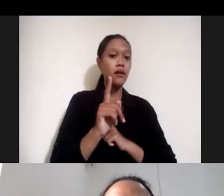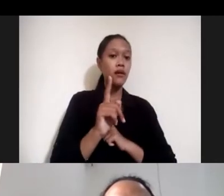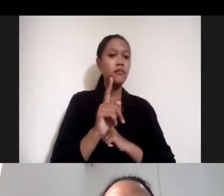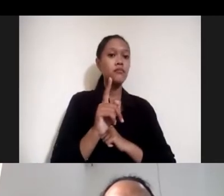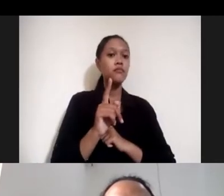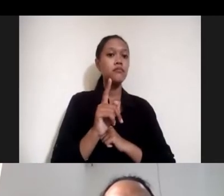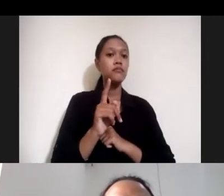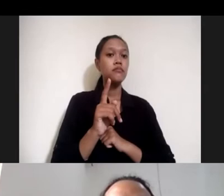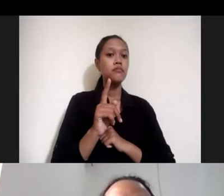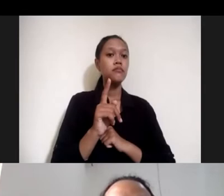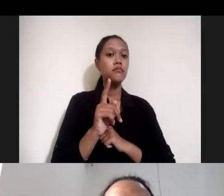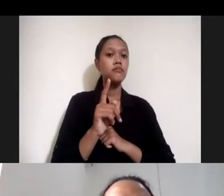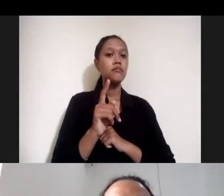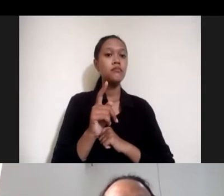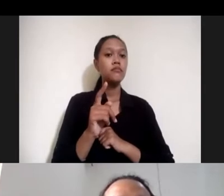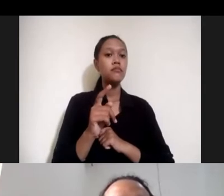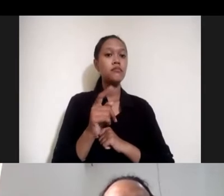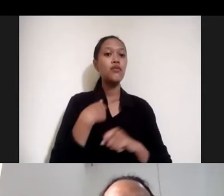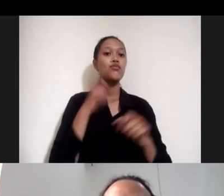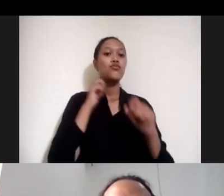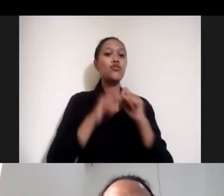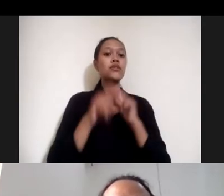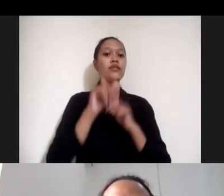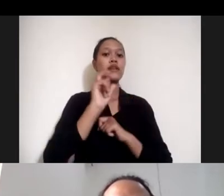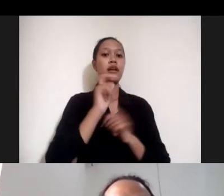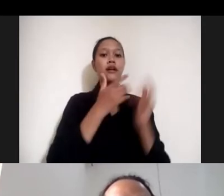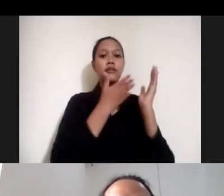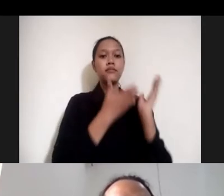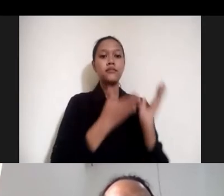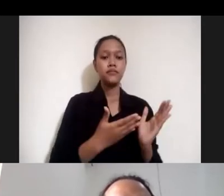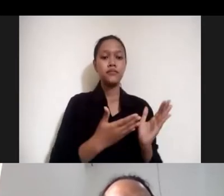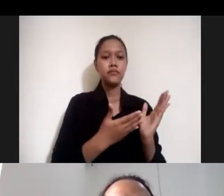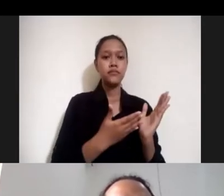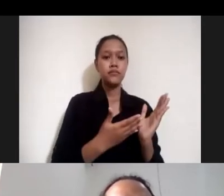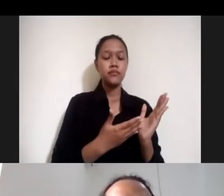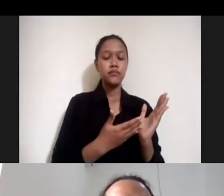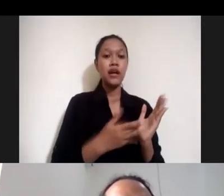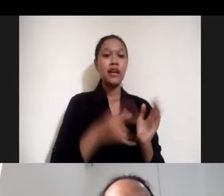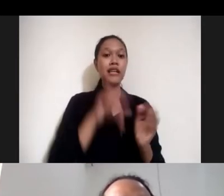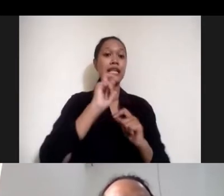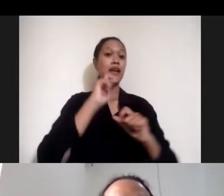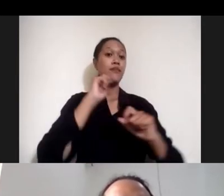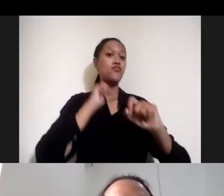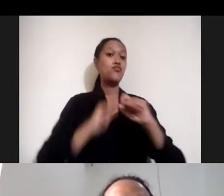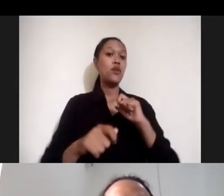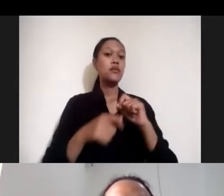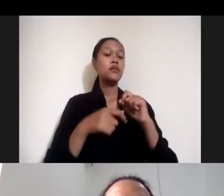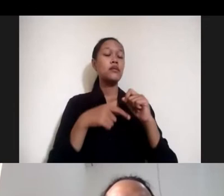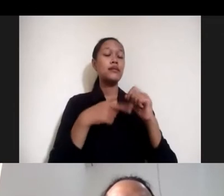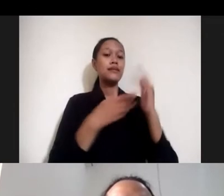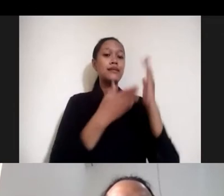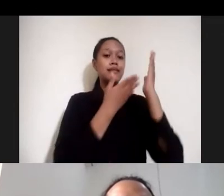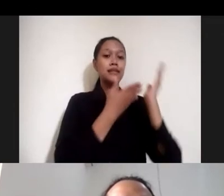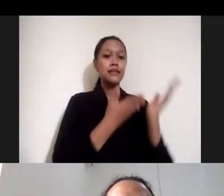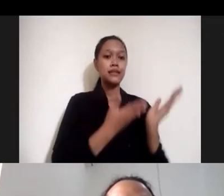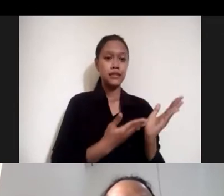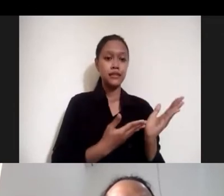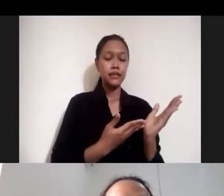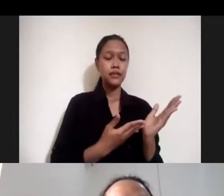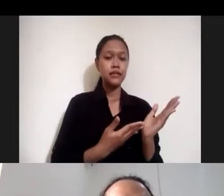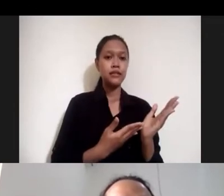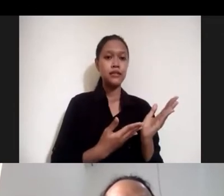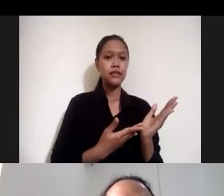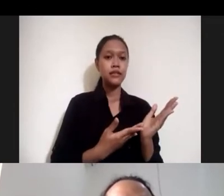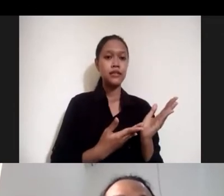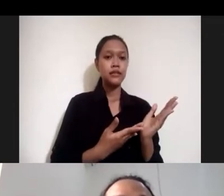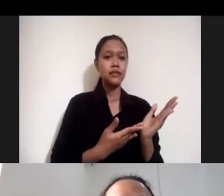namanya cara pembuatannya nah cara pembuatan ini sebenarnya paling lebih